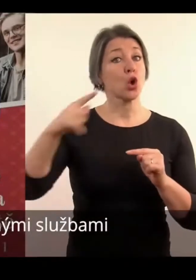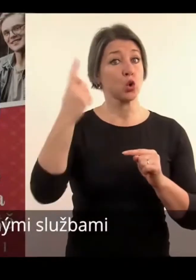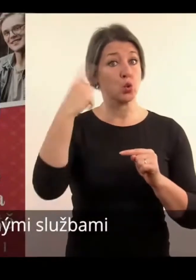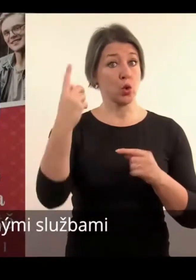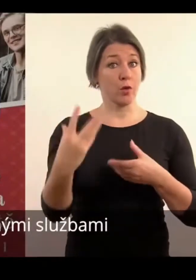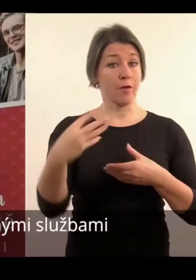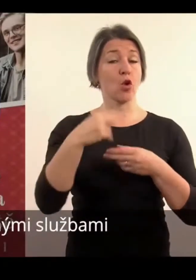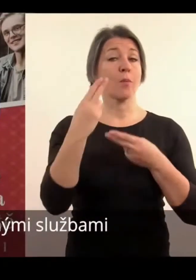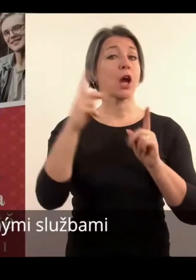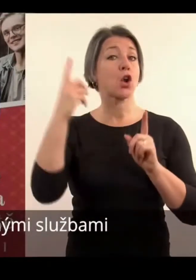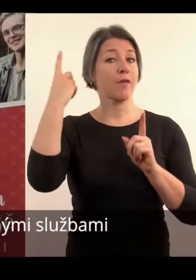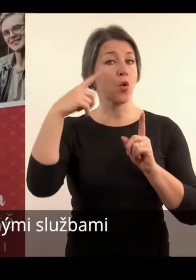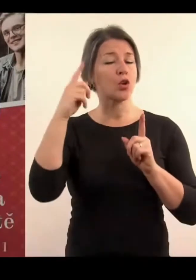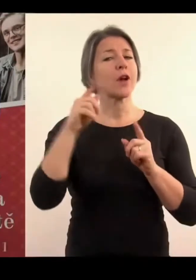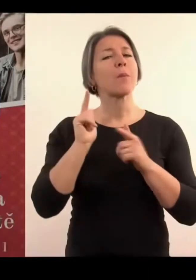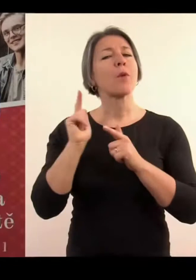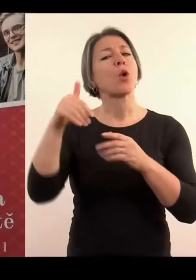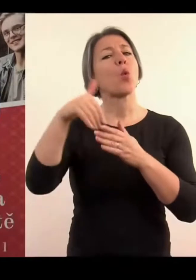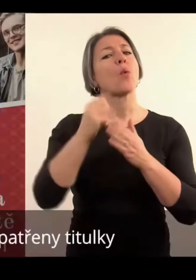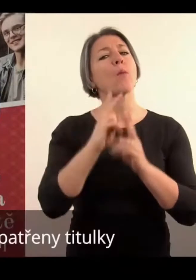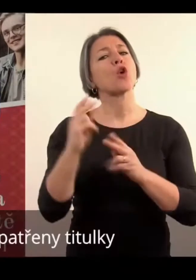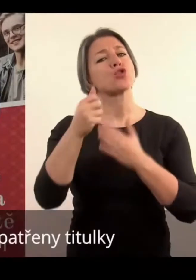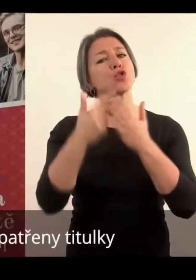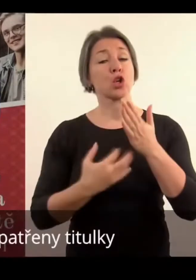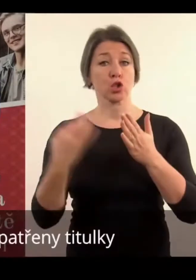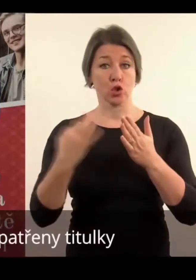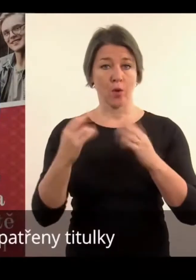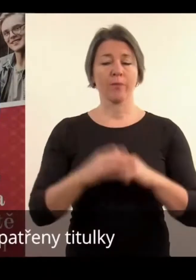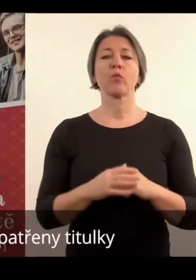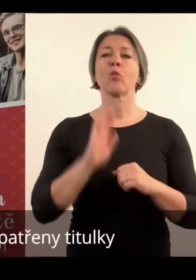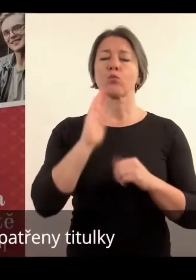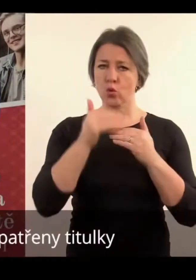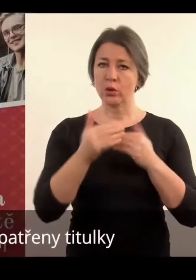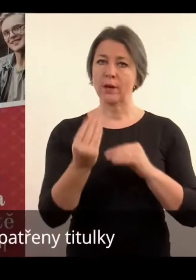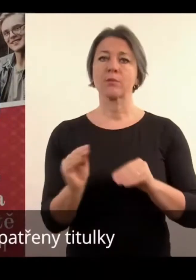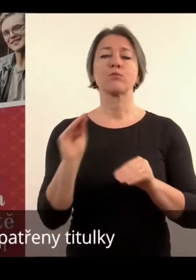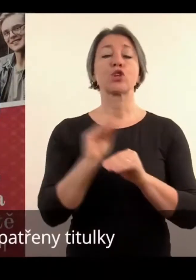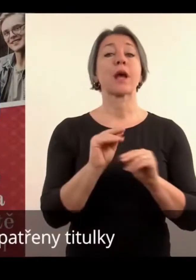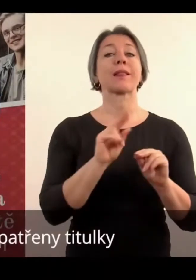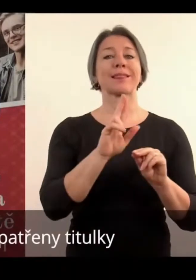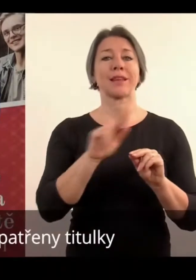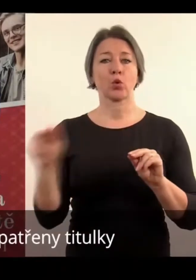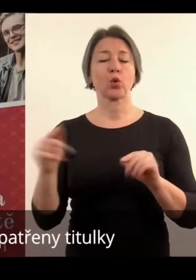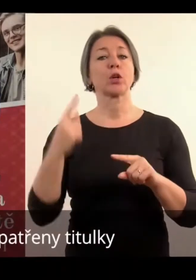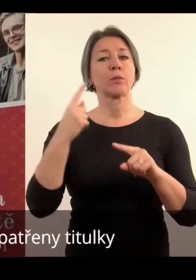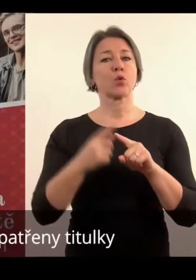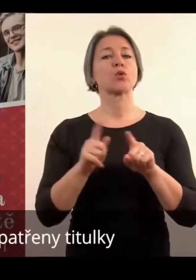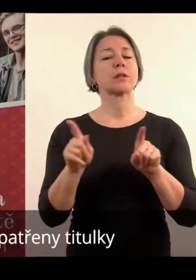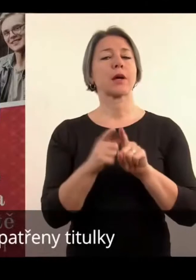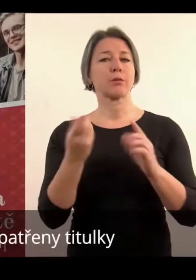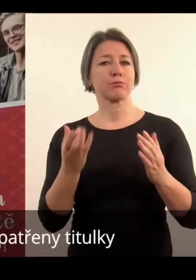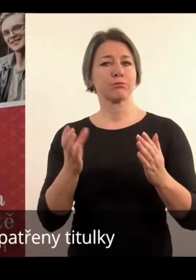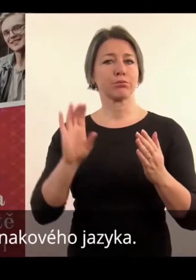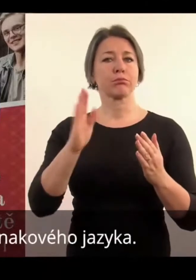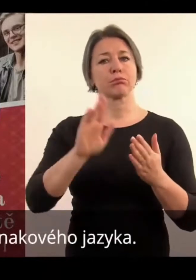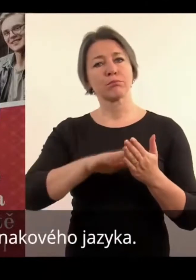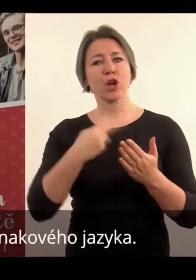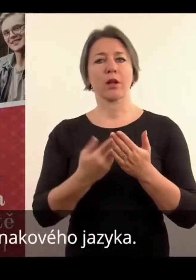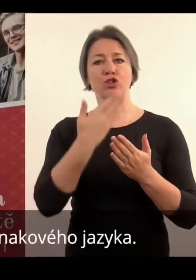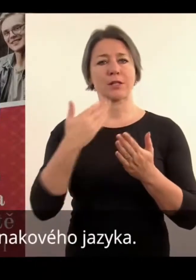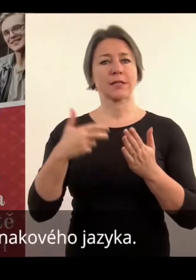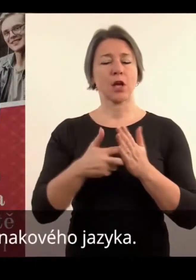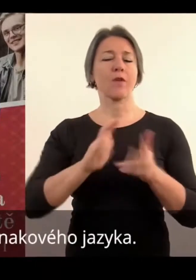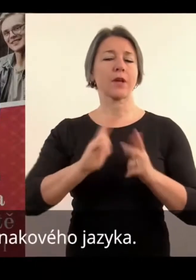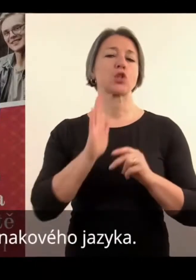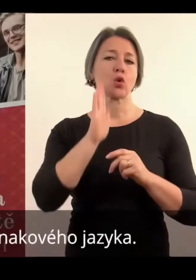Českého